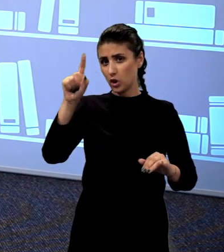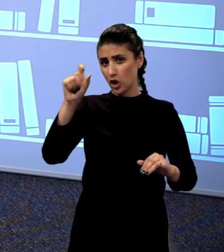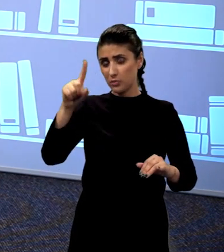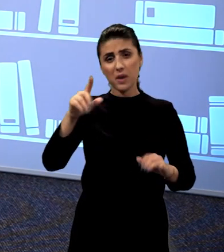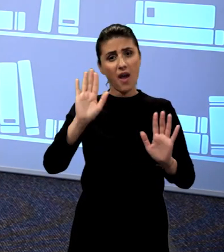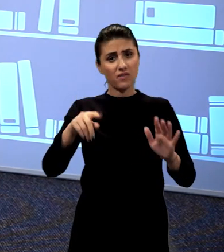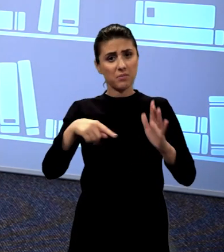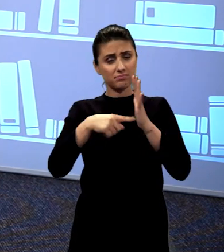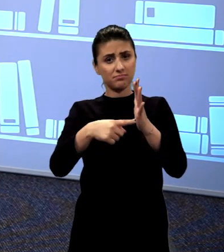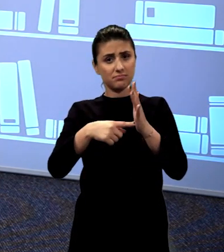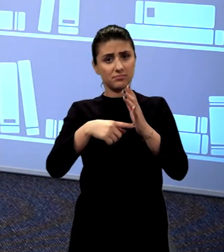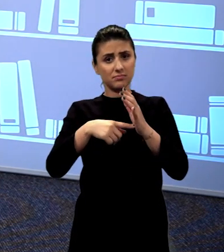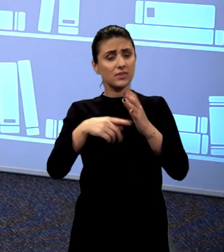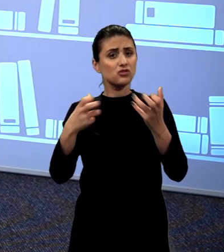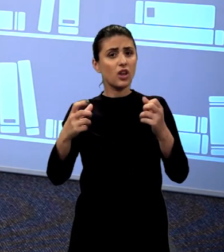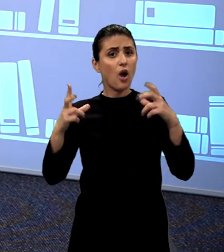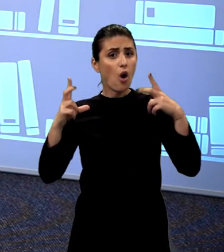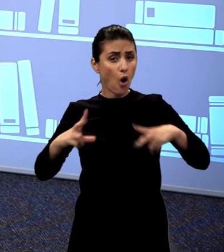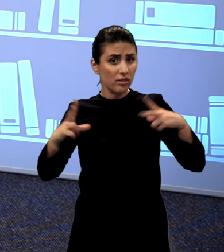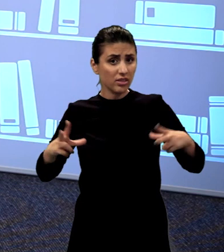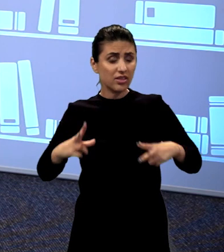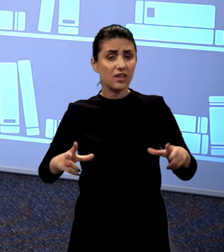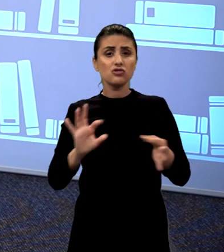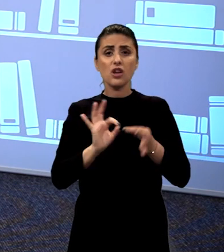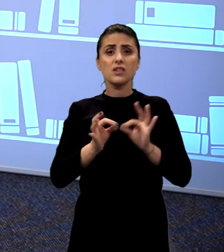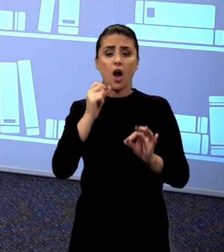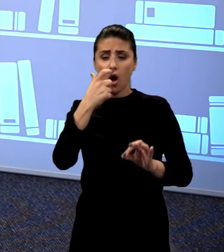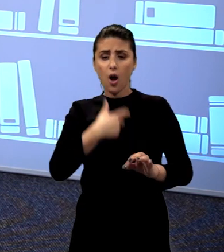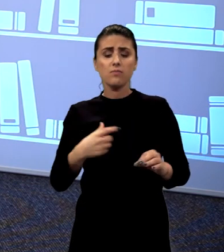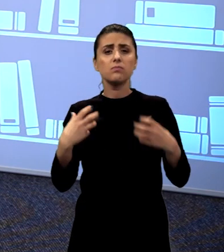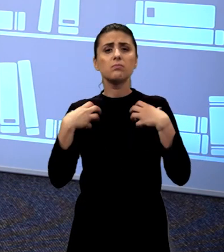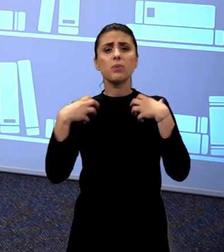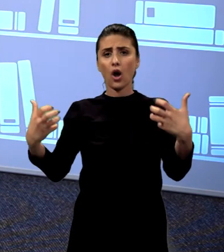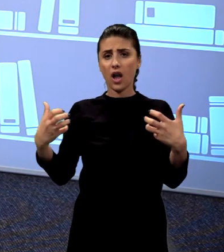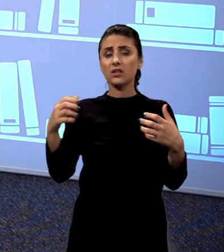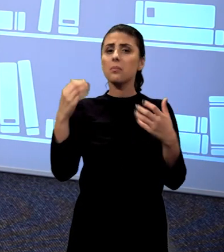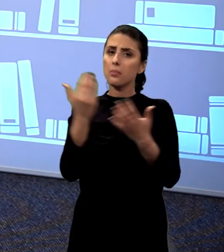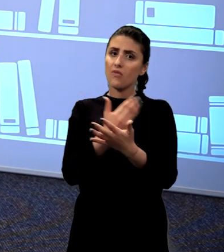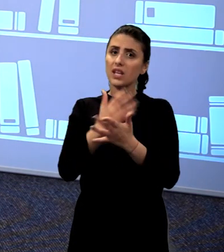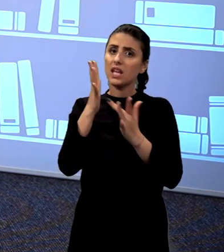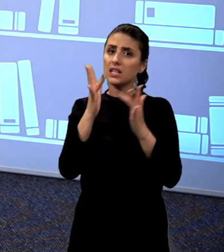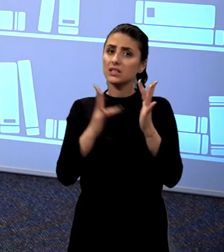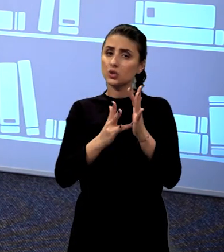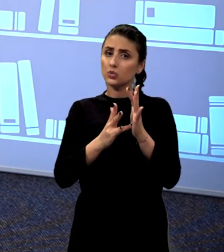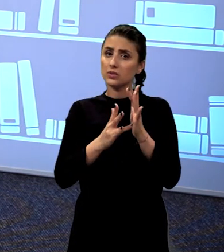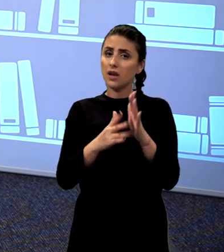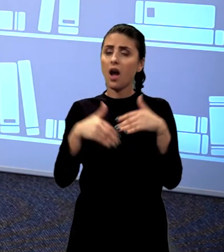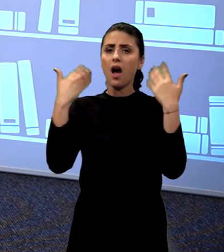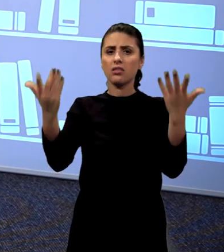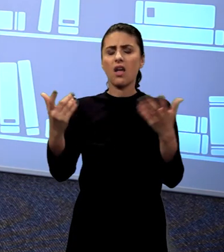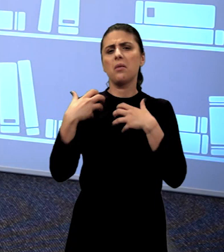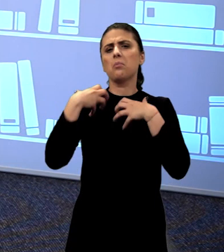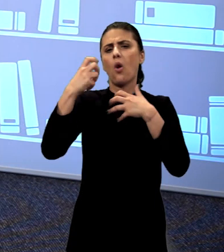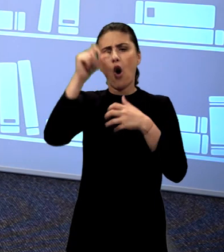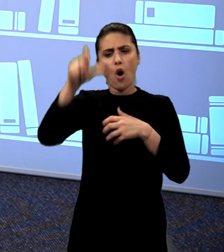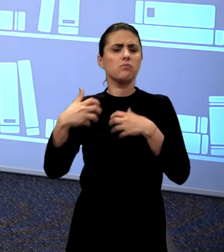a odihnei prin recompensare. Ogorul unui om bogat, povestește Iisus, a dat recoltă îmbelșugată.